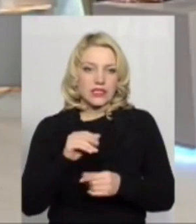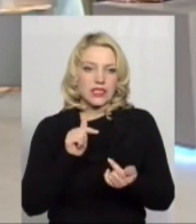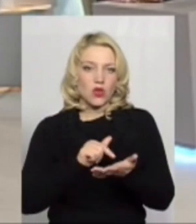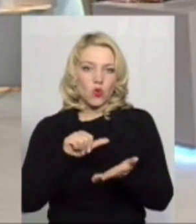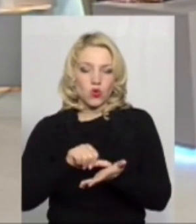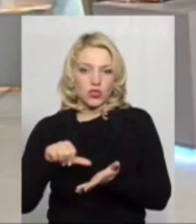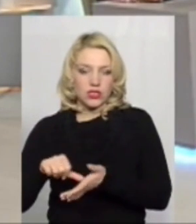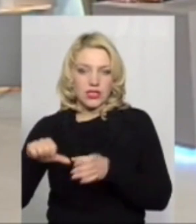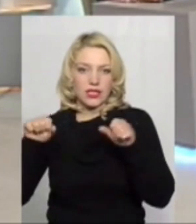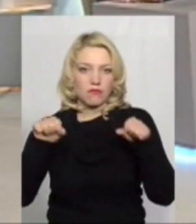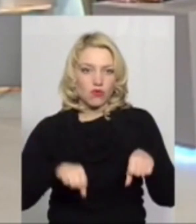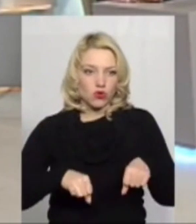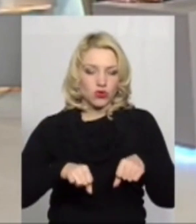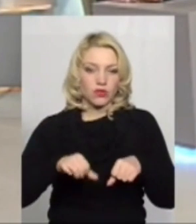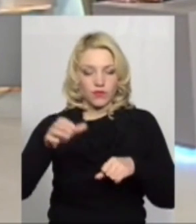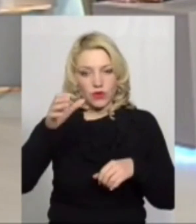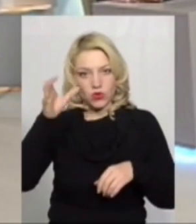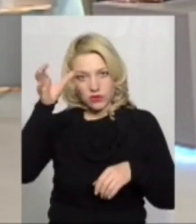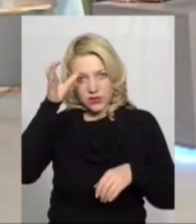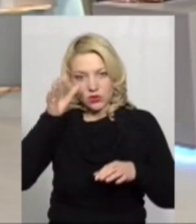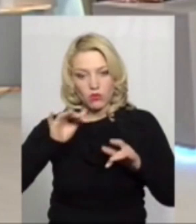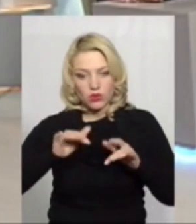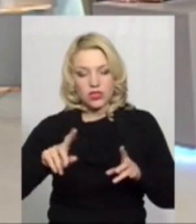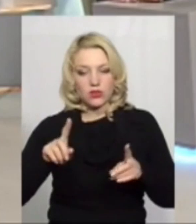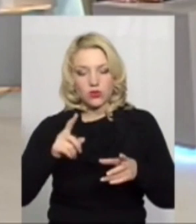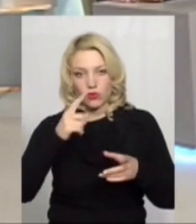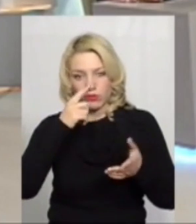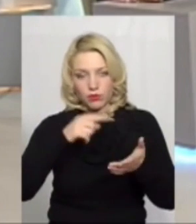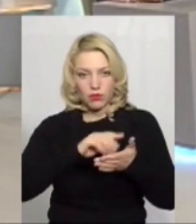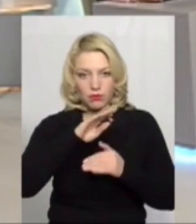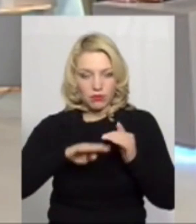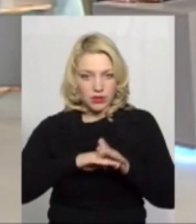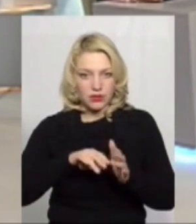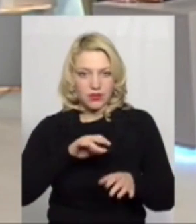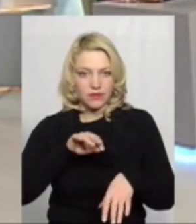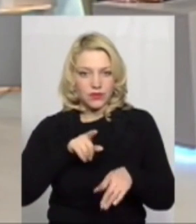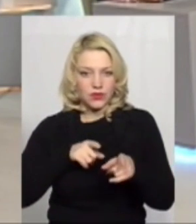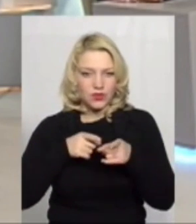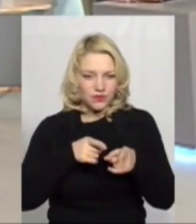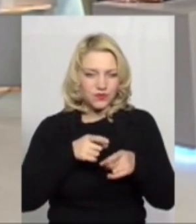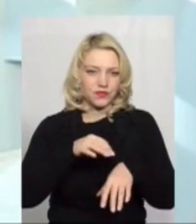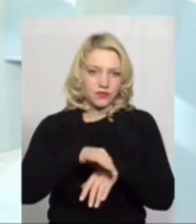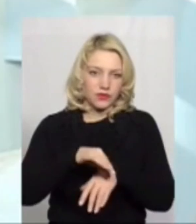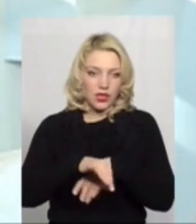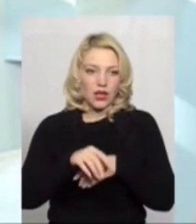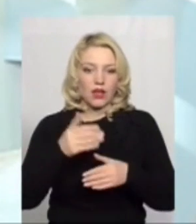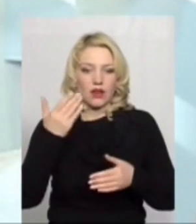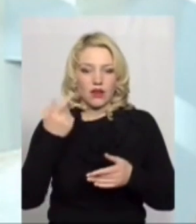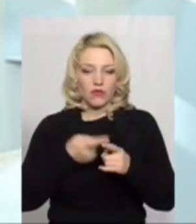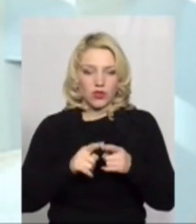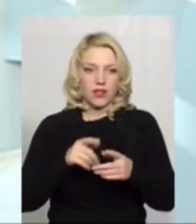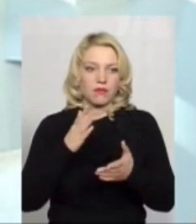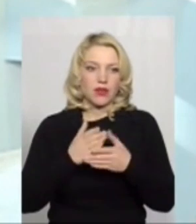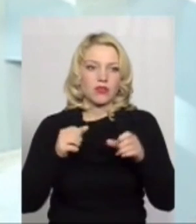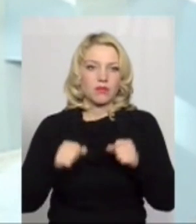можуть освітнього процесу, які піддаються булінгу, вони мають право заявити про